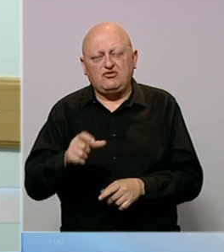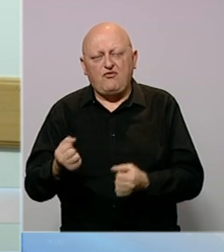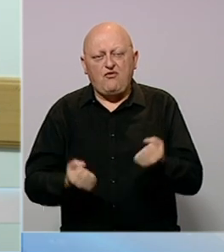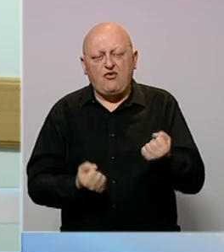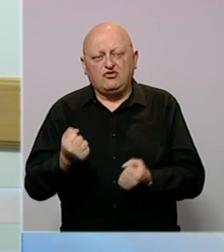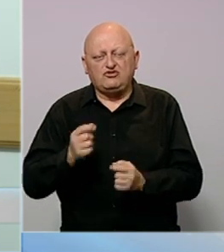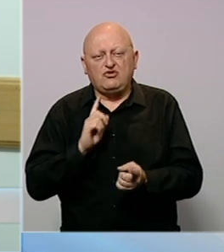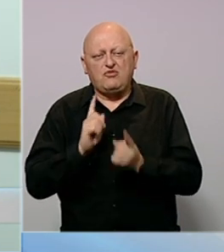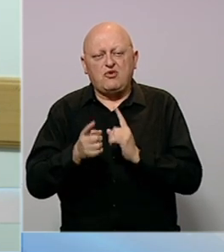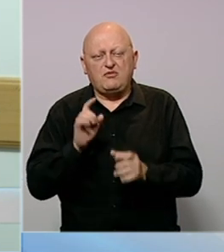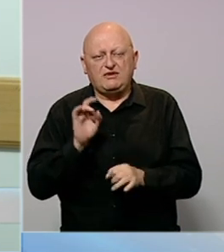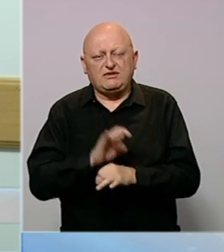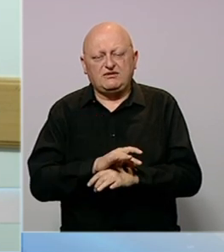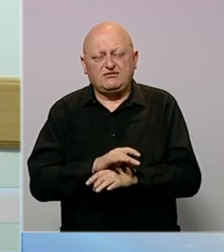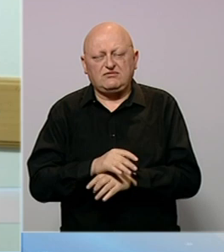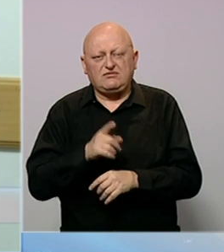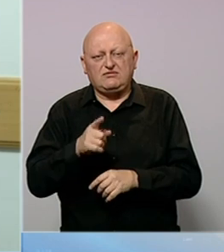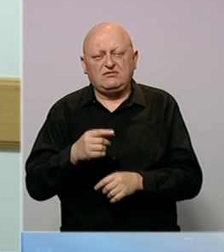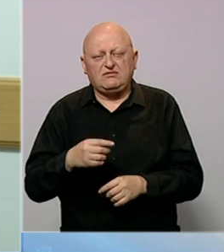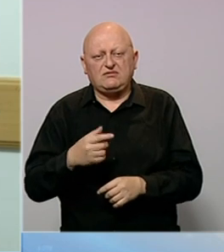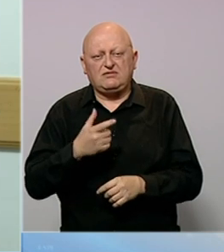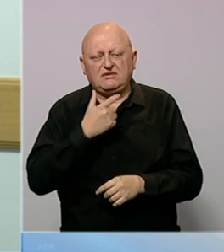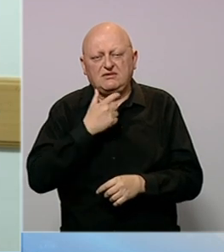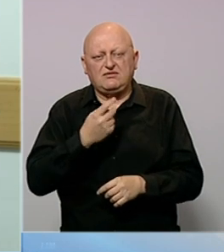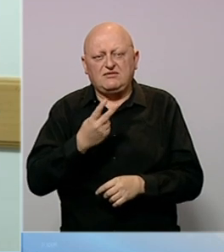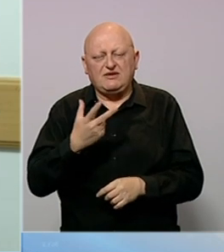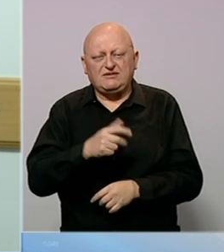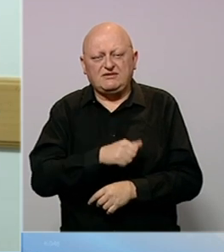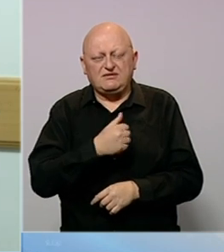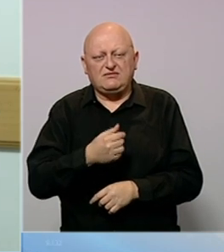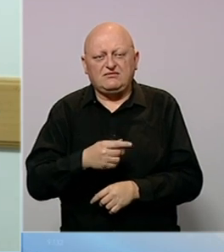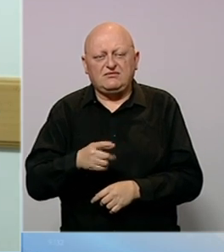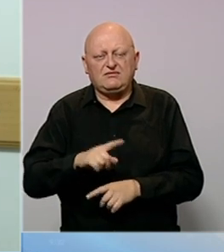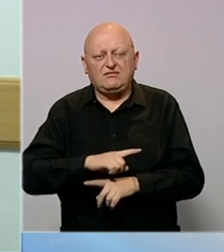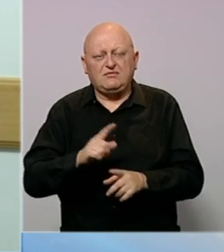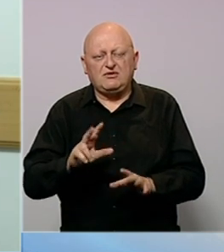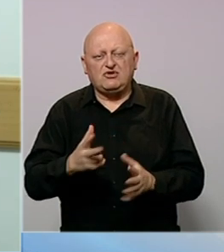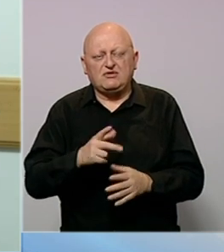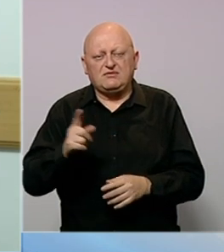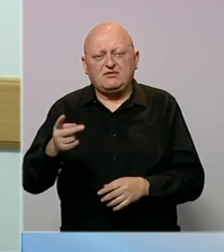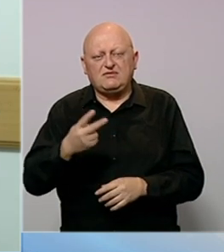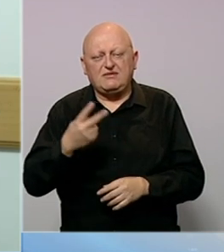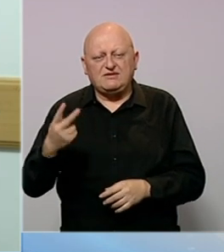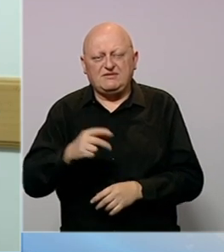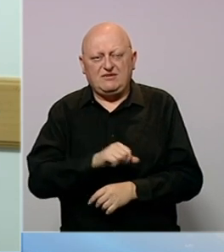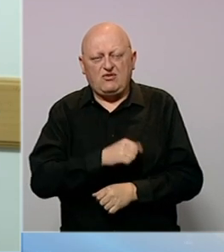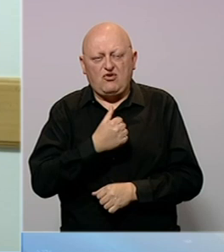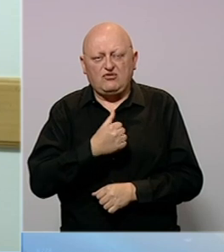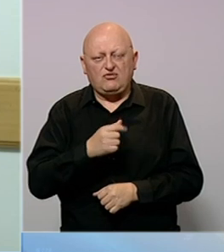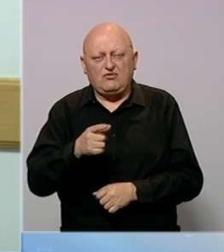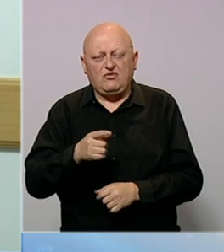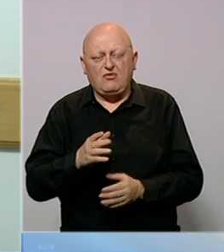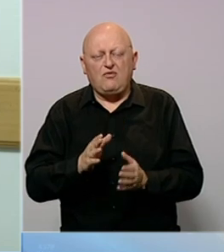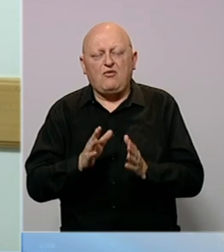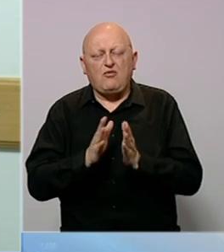znača u prometnim nesgodama, znači to je najstarija osoba 23 godine, znači raspon godine od 18 do 22 godine. Ovim